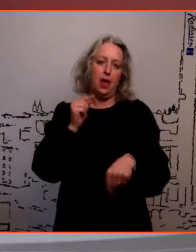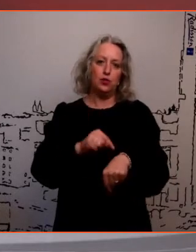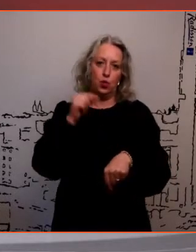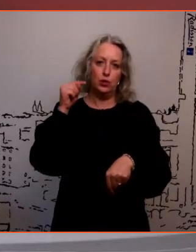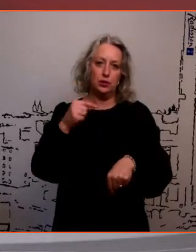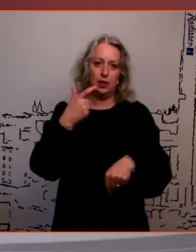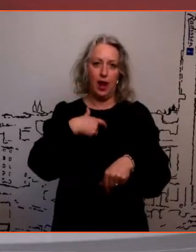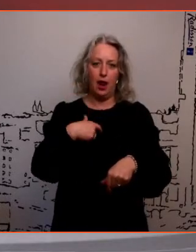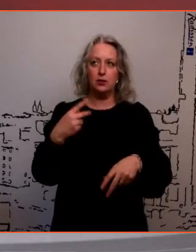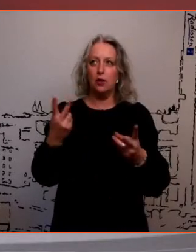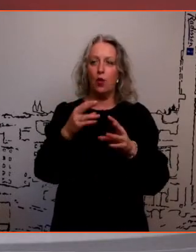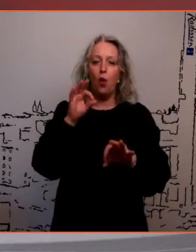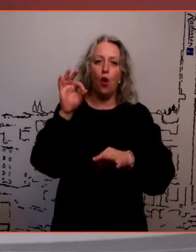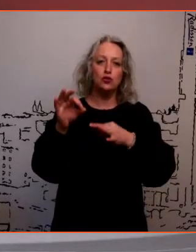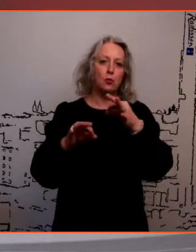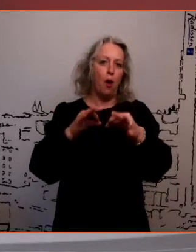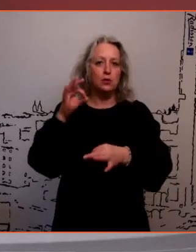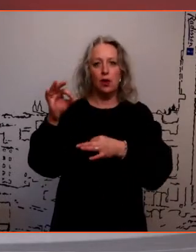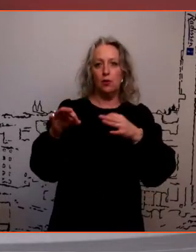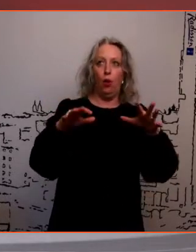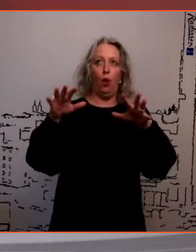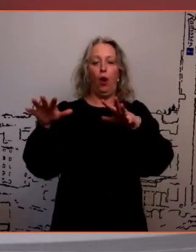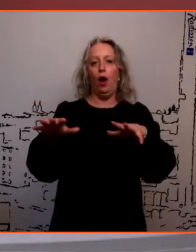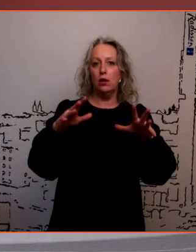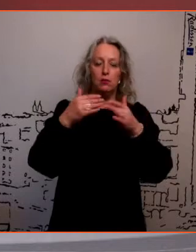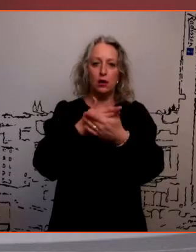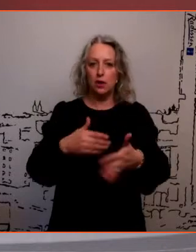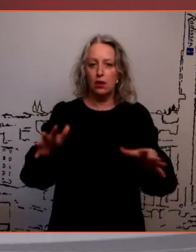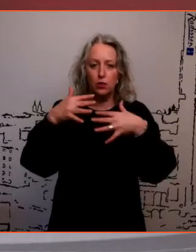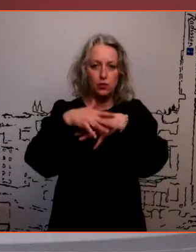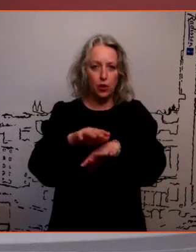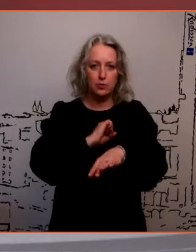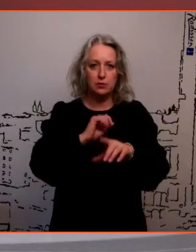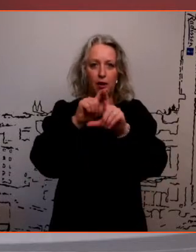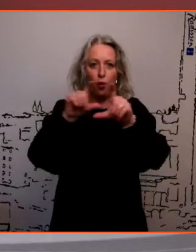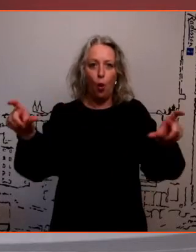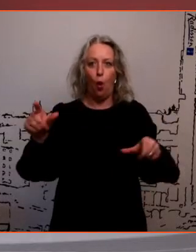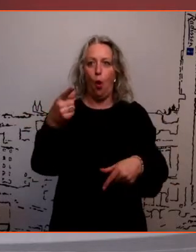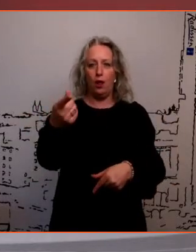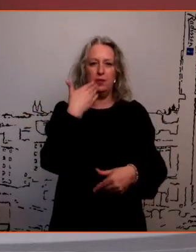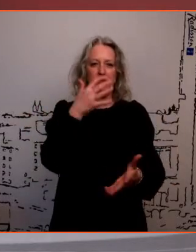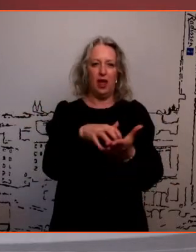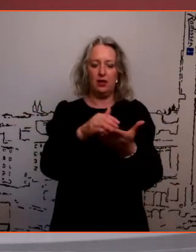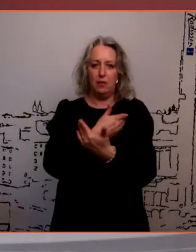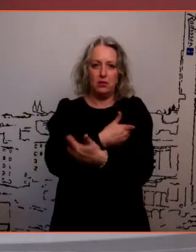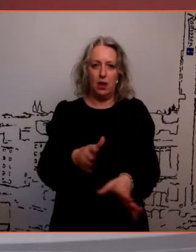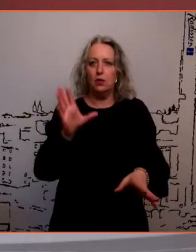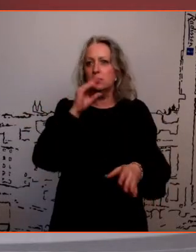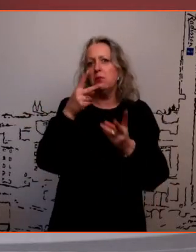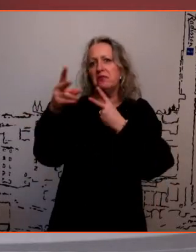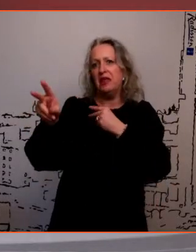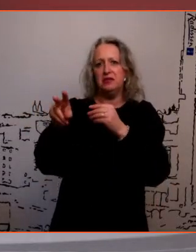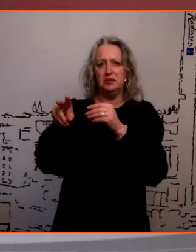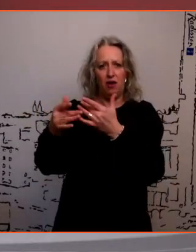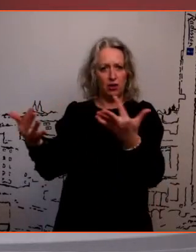kosmoses hõljuvana ja esiteks ma saanud ütsa aru, miks on selline süsteem vajalik nagu kool, et saab ka väga palju kiftimata asja teha,